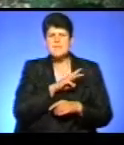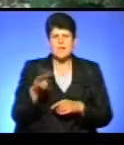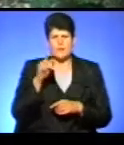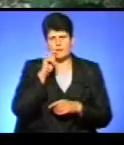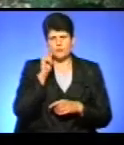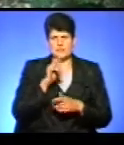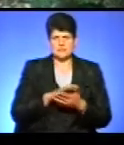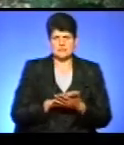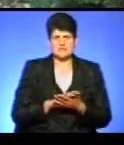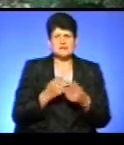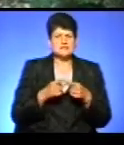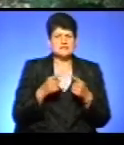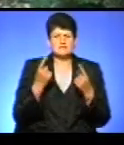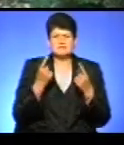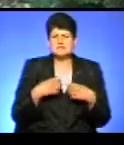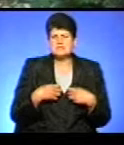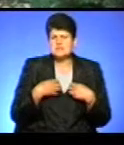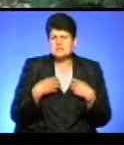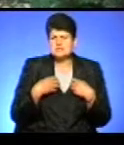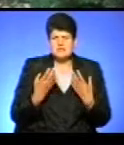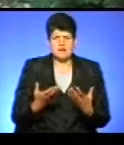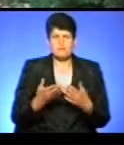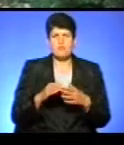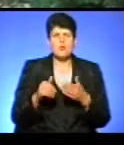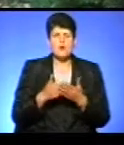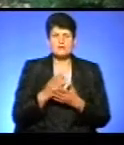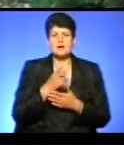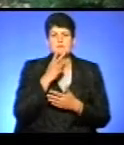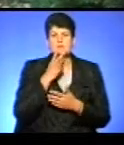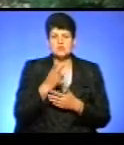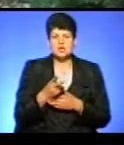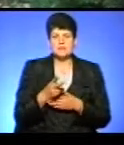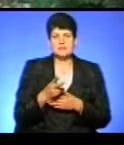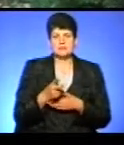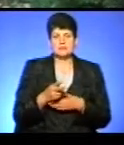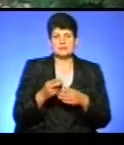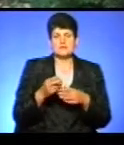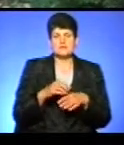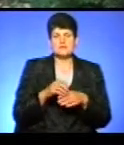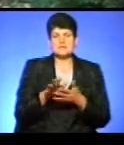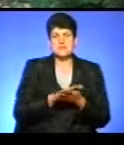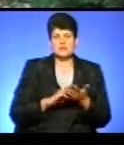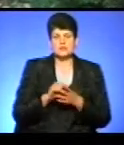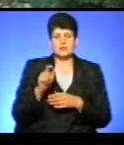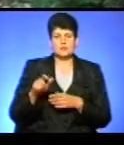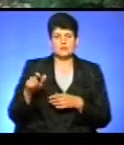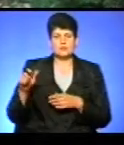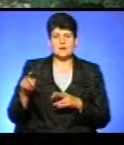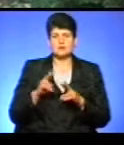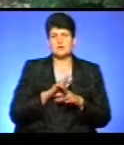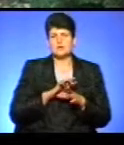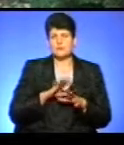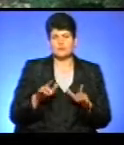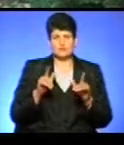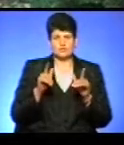Це дуже страшна політика, яка передбачала фізичне знищення всіх тих людей, хто не був